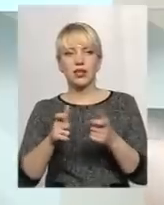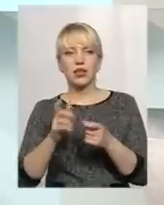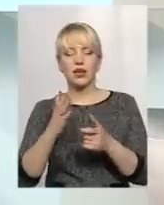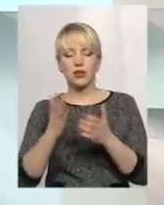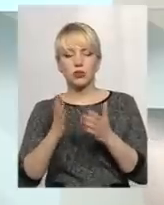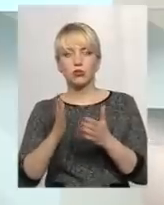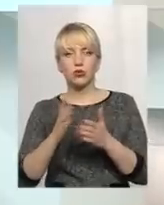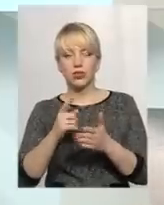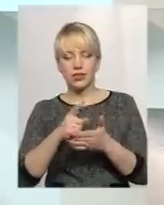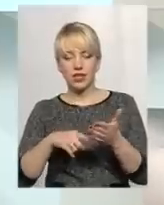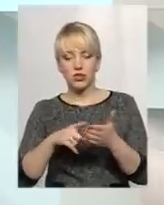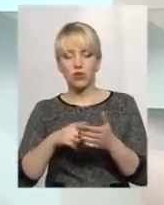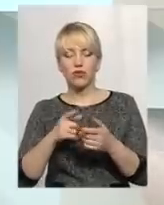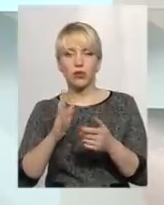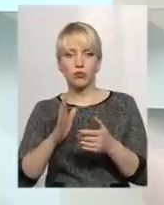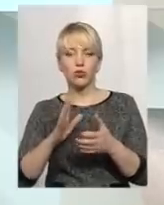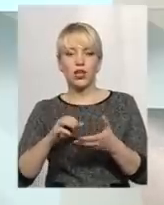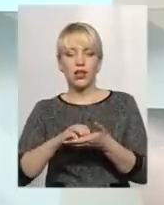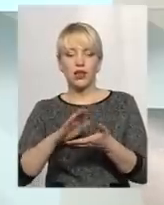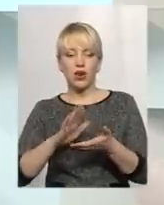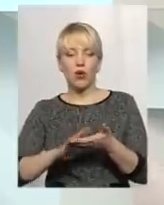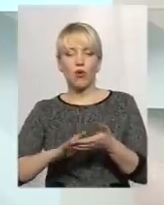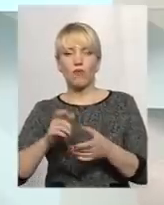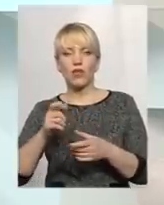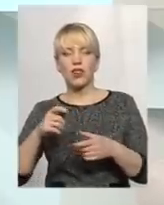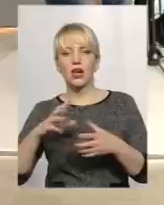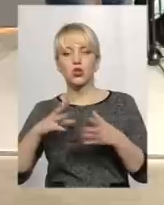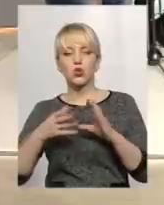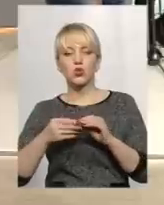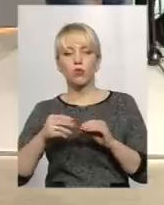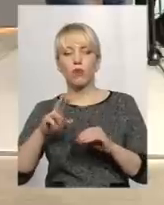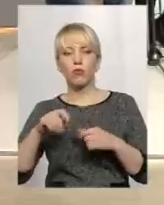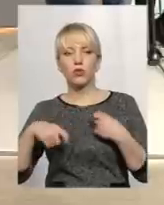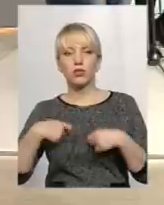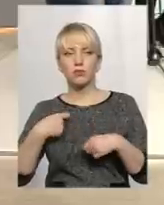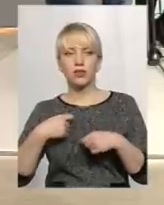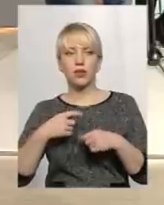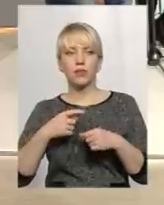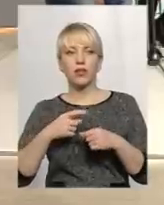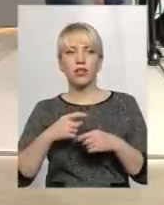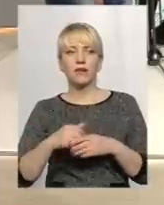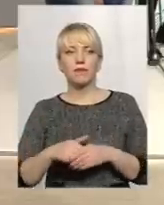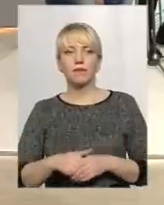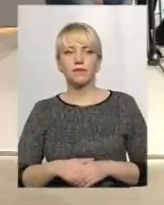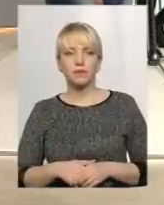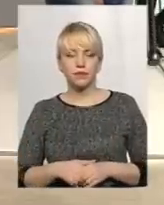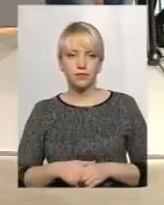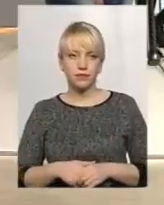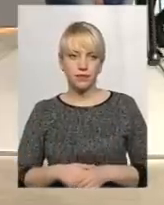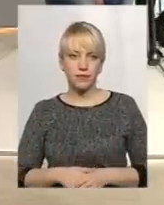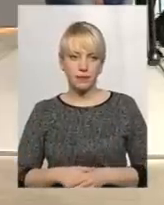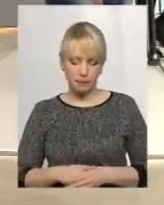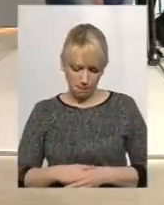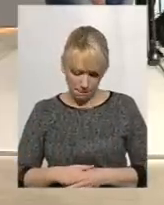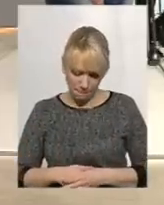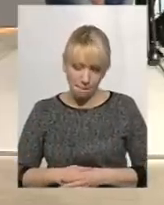сума збитку, тоді ця справа не піде до суду. Я зрозуміла, річний бюджет парку там лише такіка тисяч